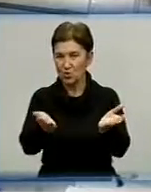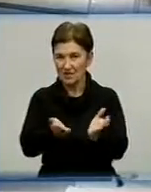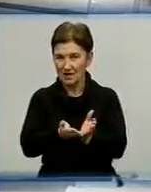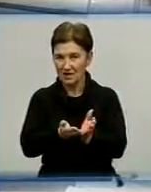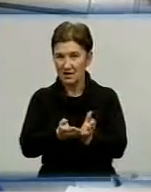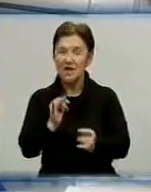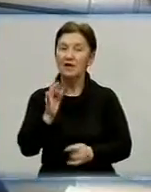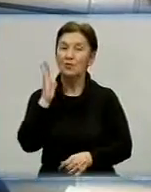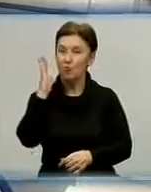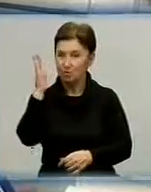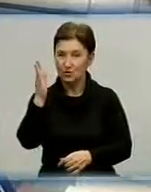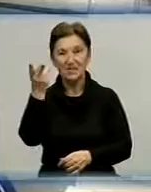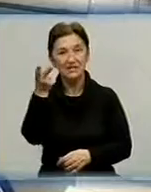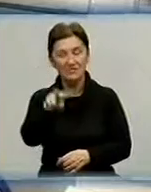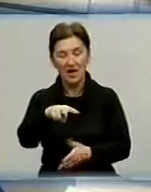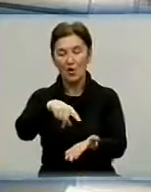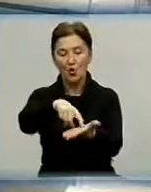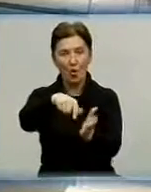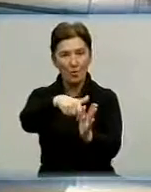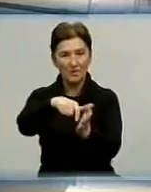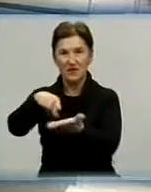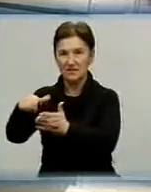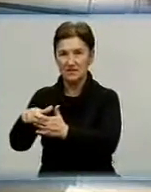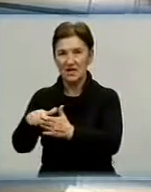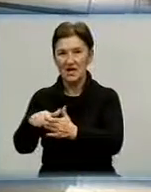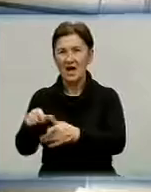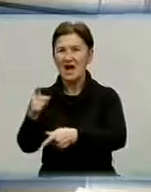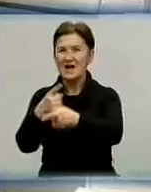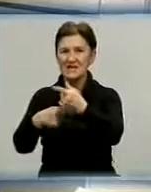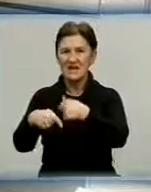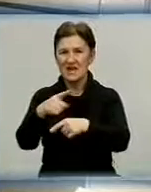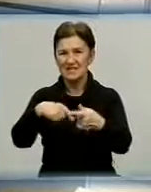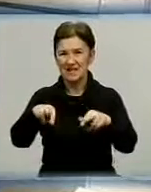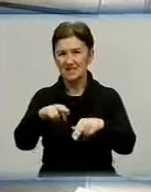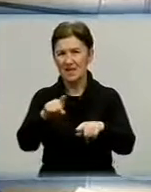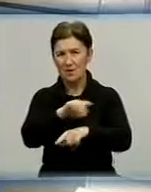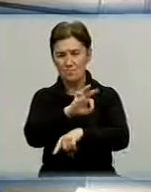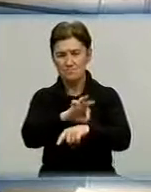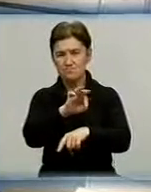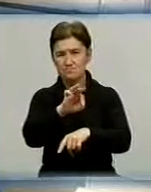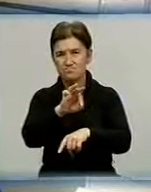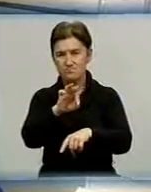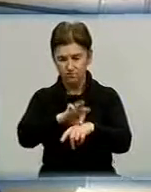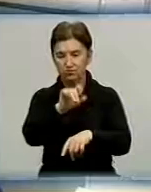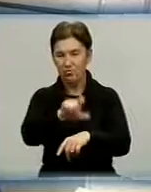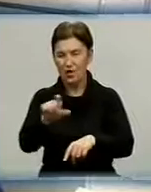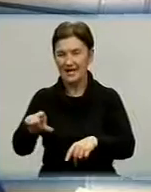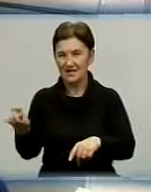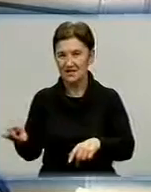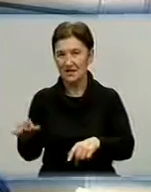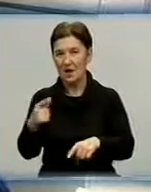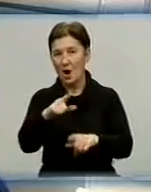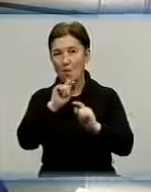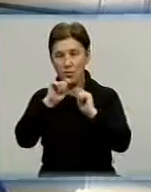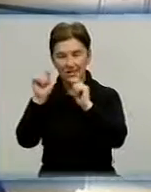буде дві кімнати, де буде релаксація лікарних. Я хочу, щоб це був подарунок обласної лікарні. Я